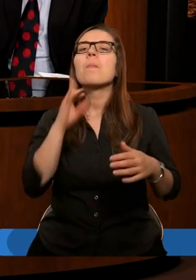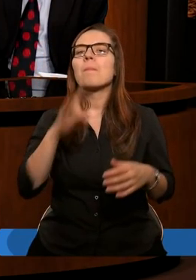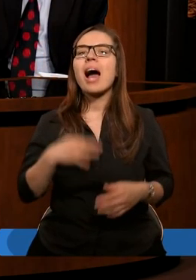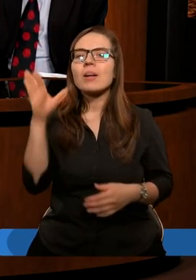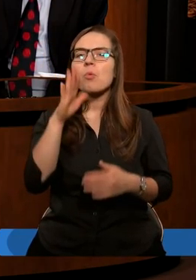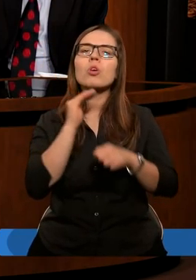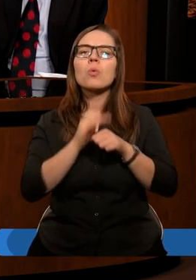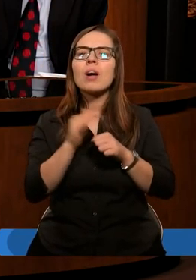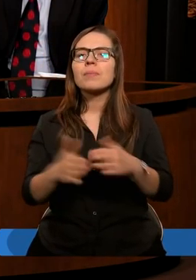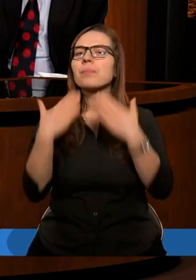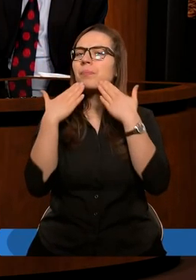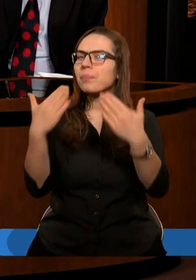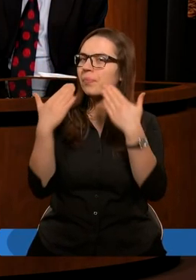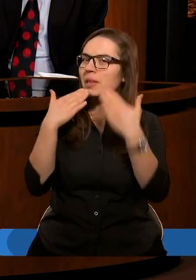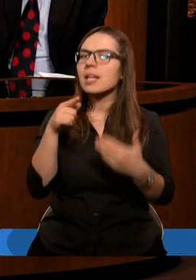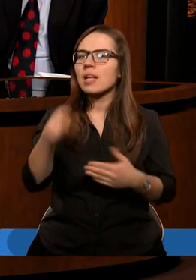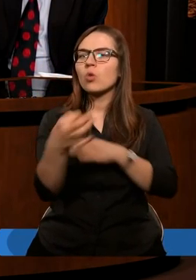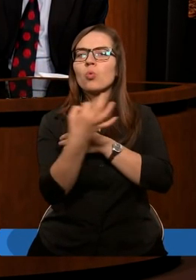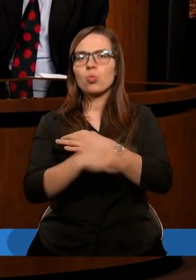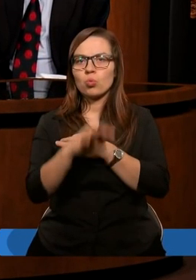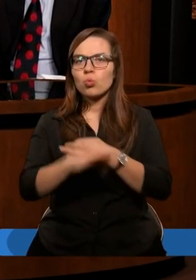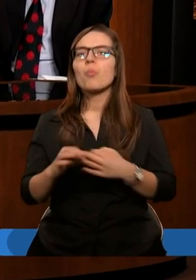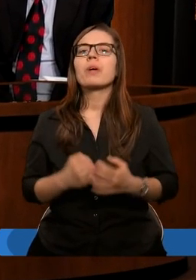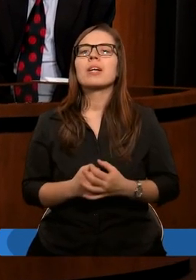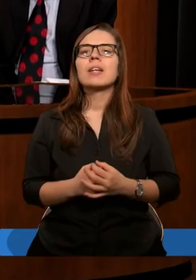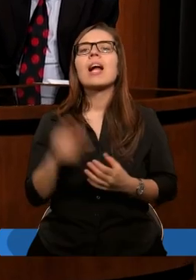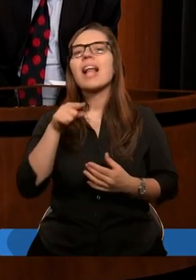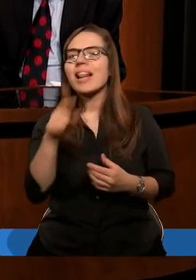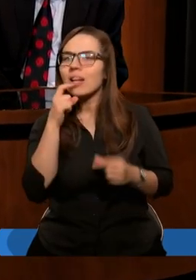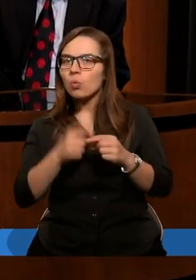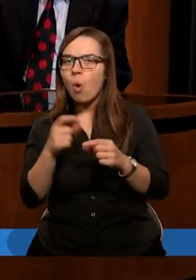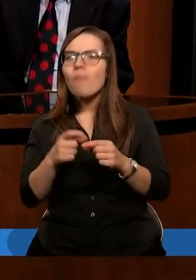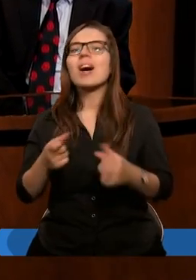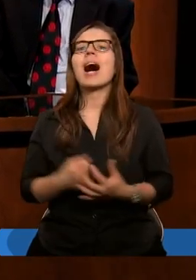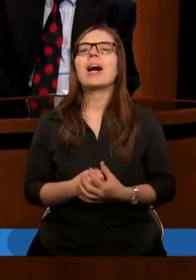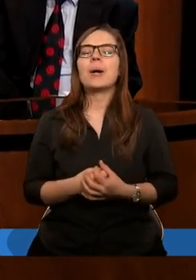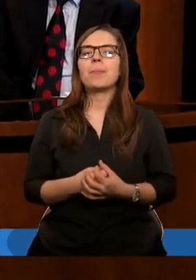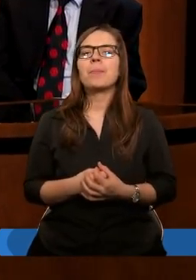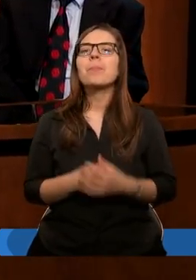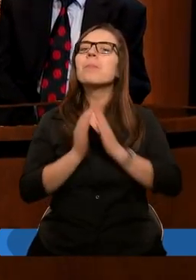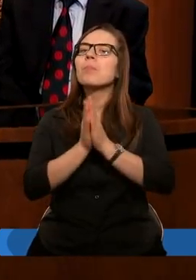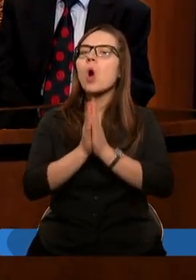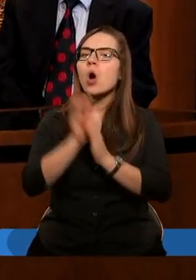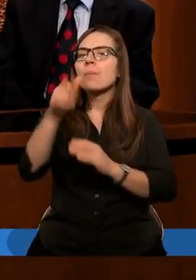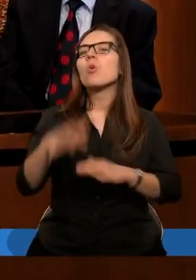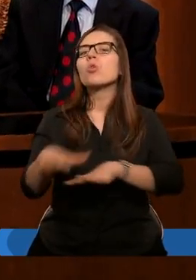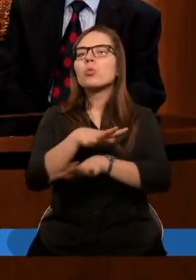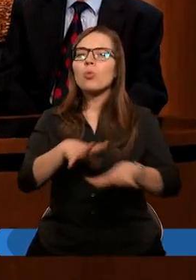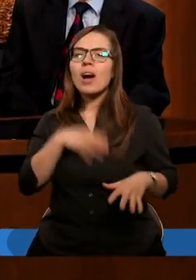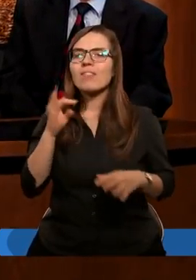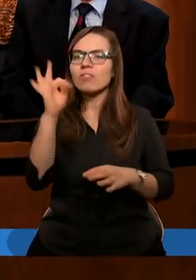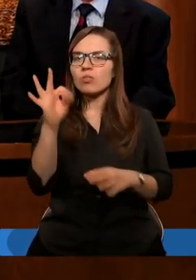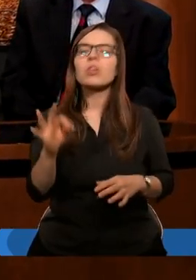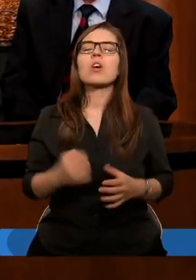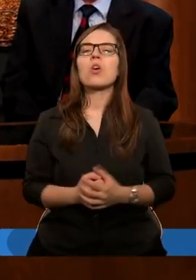Panie Boże łaskawie, dziękujemy Ci za to studium Twego Słowa. I prosimy Cię o Ducha Twego